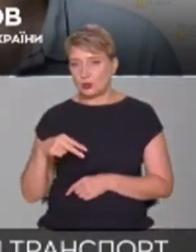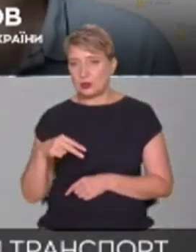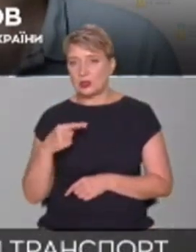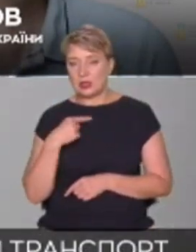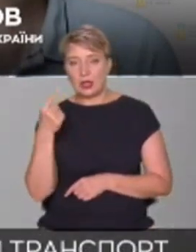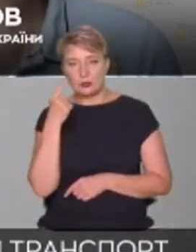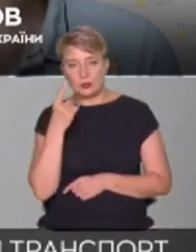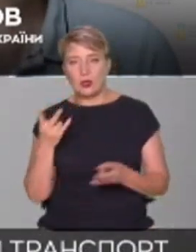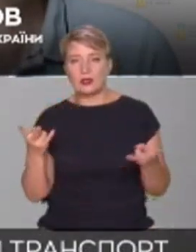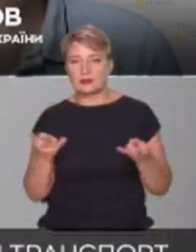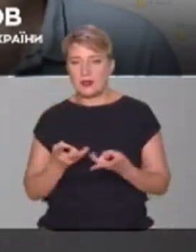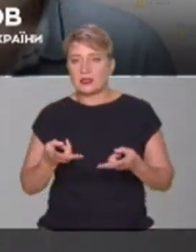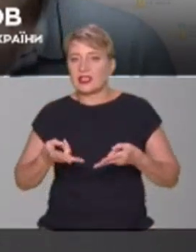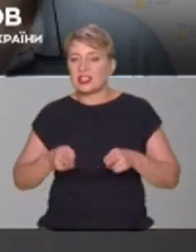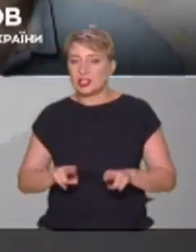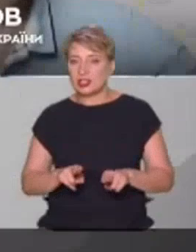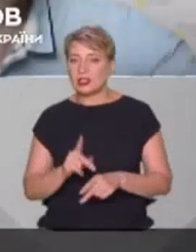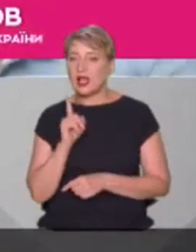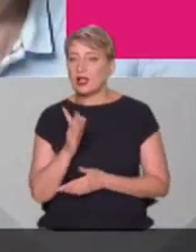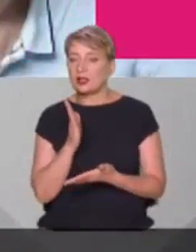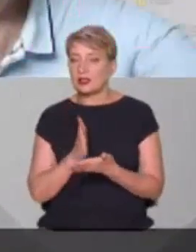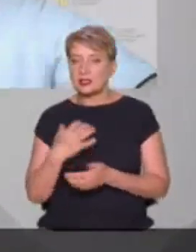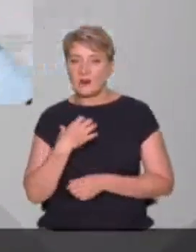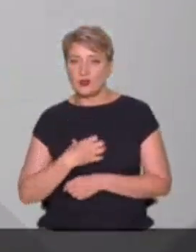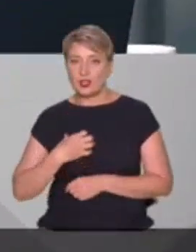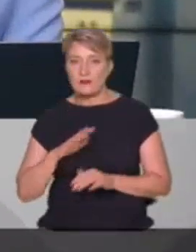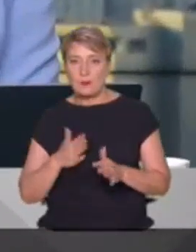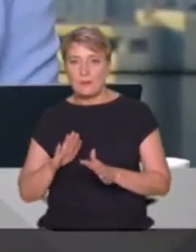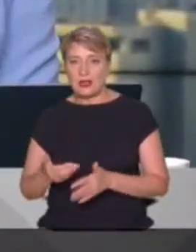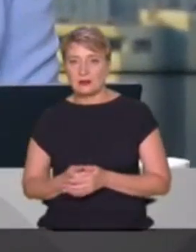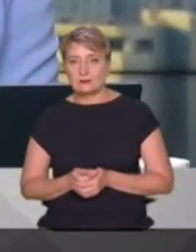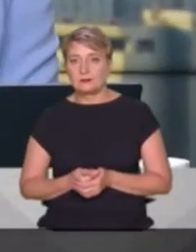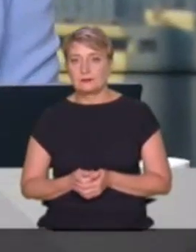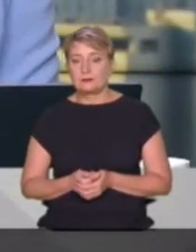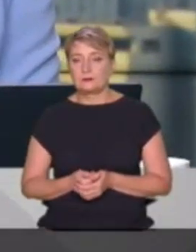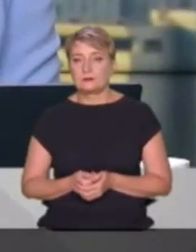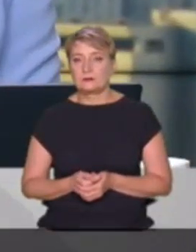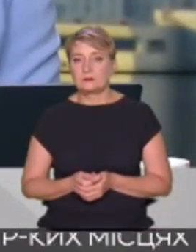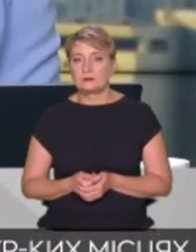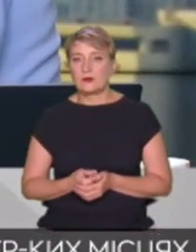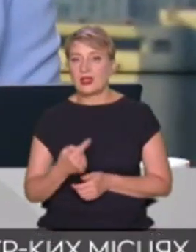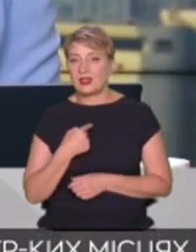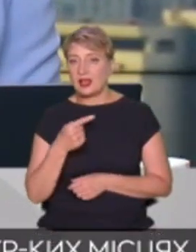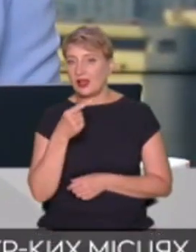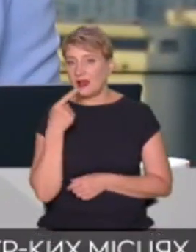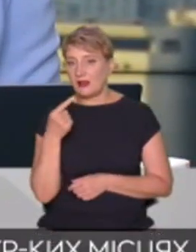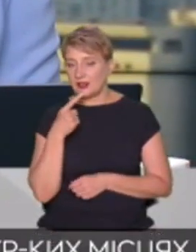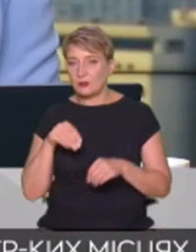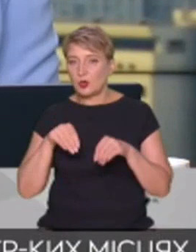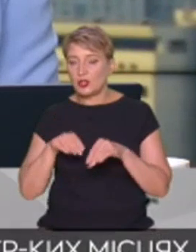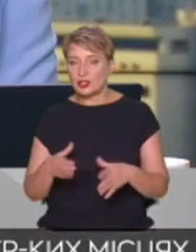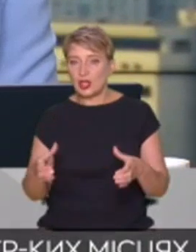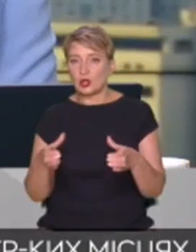що варто залишити, але тут є один важливий момент. Ну, по-перше, я говорив про рішення робочої групи, яка